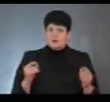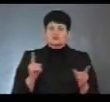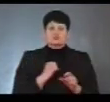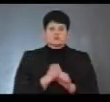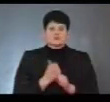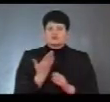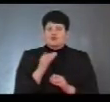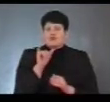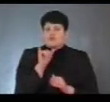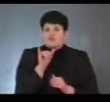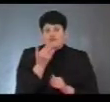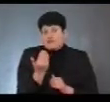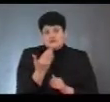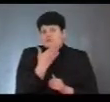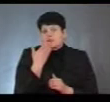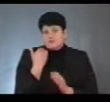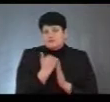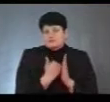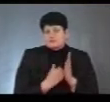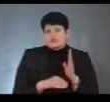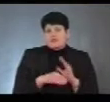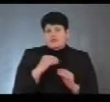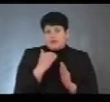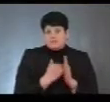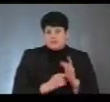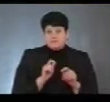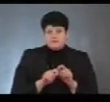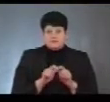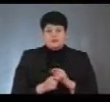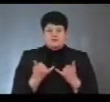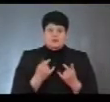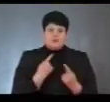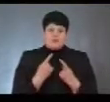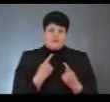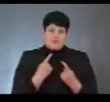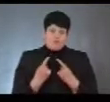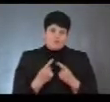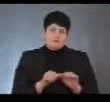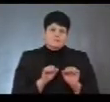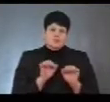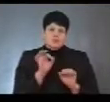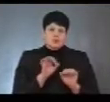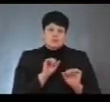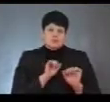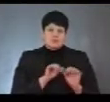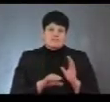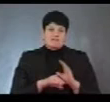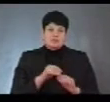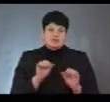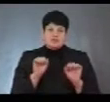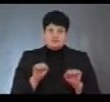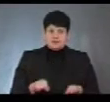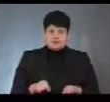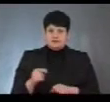списку виборців? Про це говоримо сьогодні. В нашій студії громадський обоцмен із захисту виборчих прав у Тернопільській області Ольга Мазай. Доброго